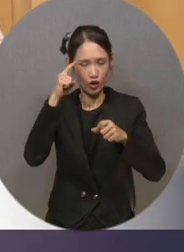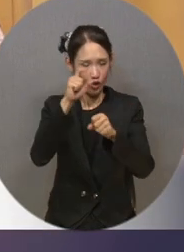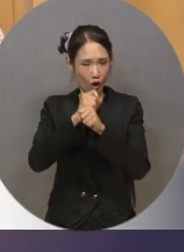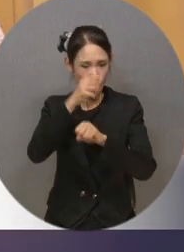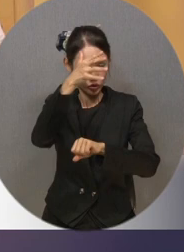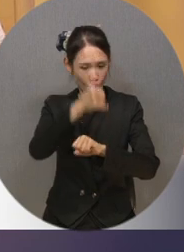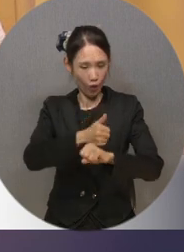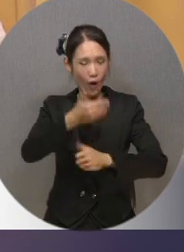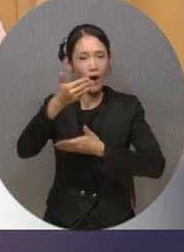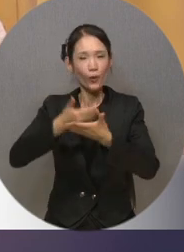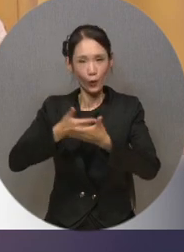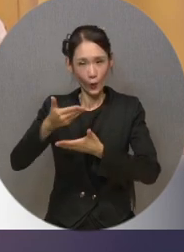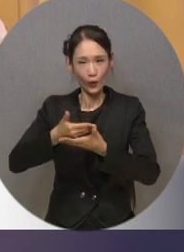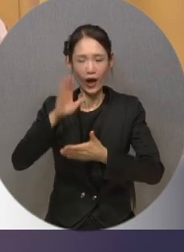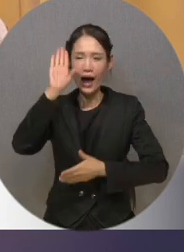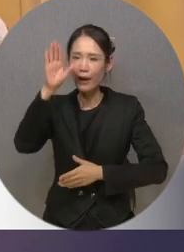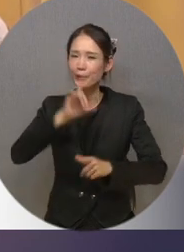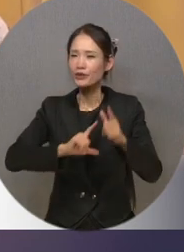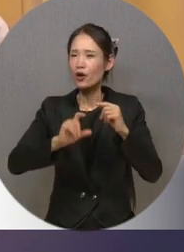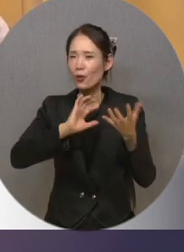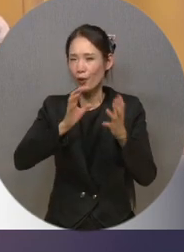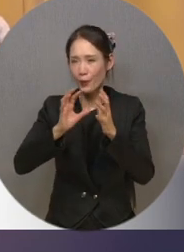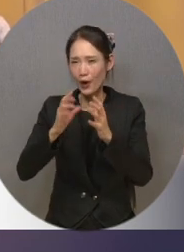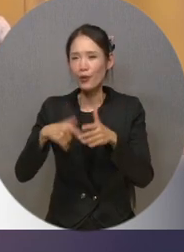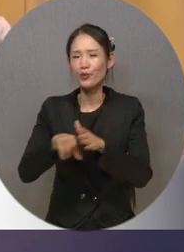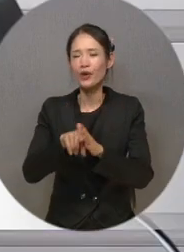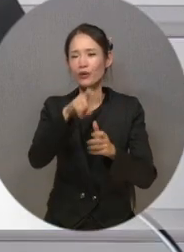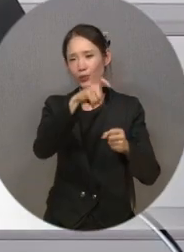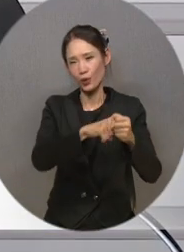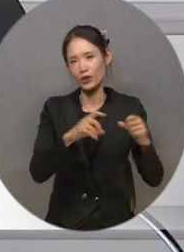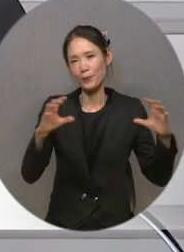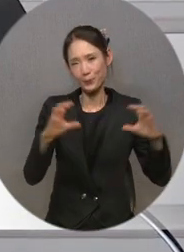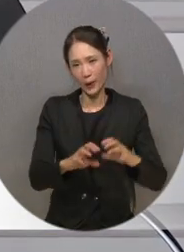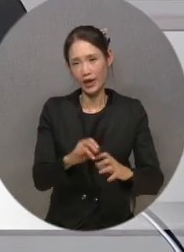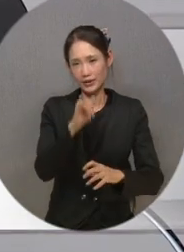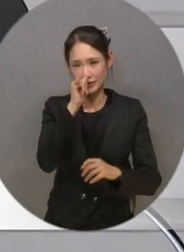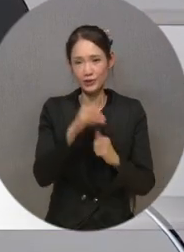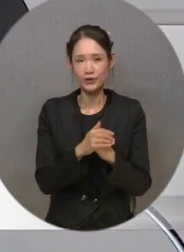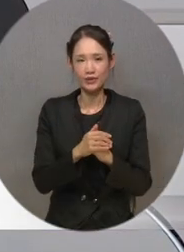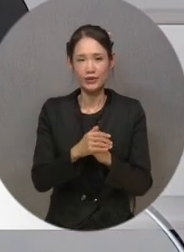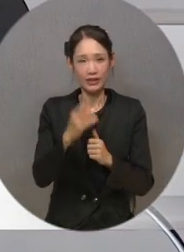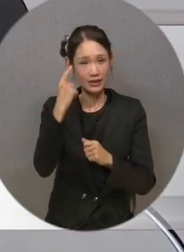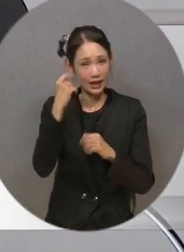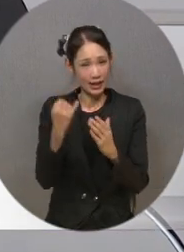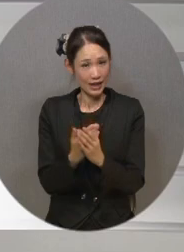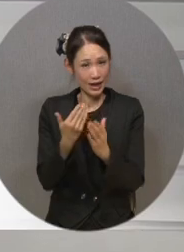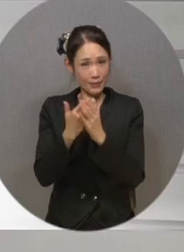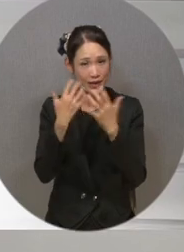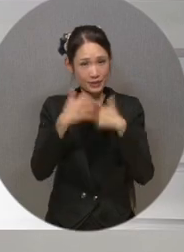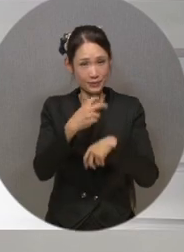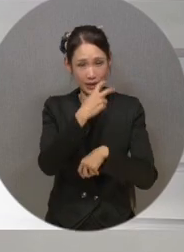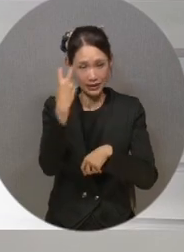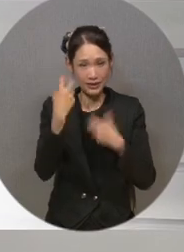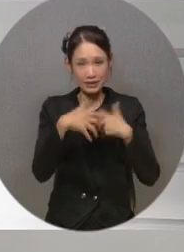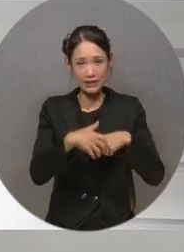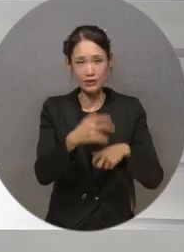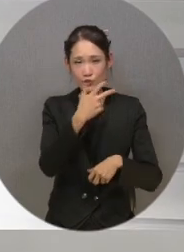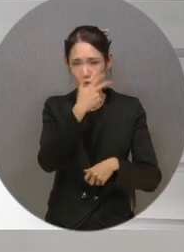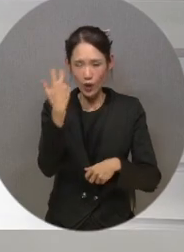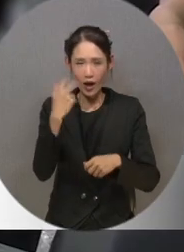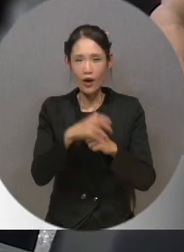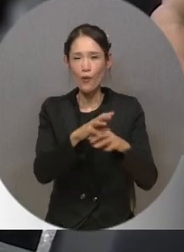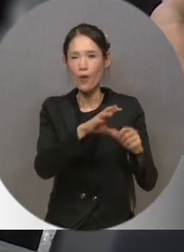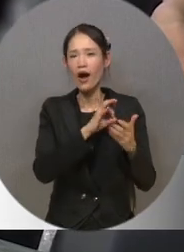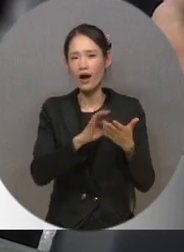공유하고 활성화 방안을 논의하기 위해 마련됐습니다. 개발된 스마트기기는 최신 정보통신 기술을 활용해